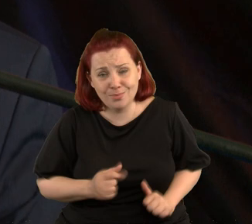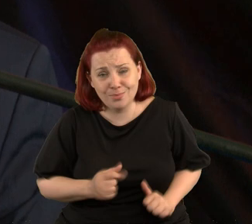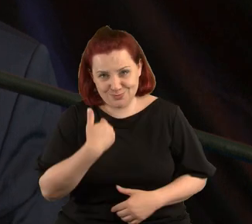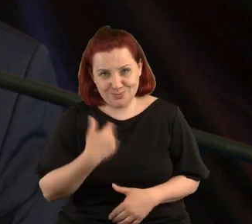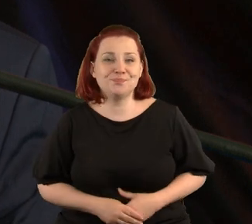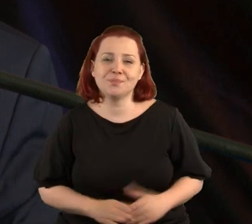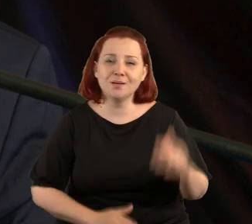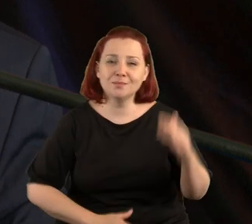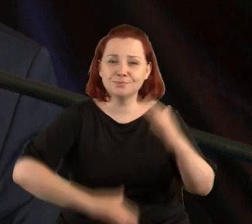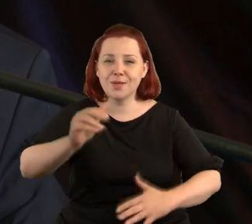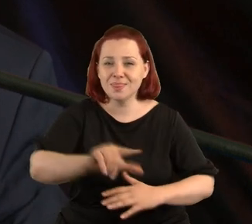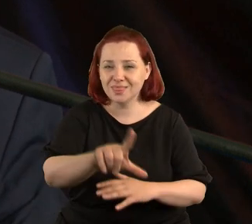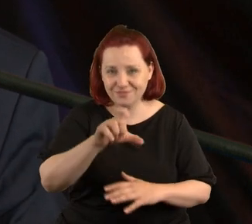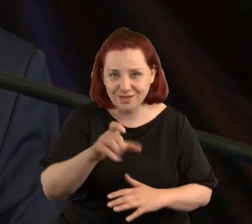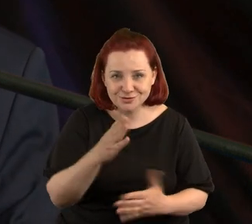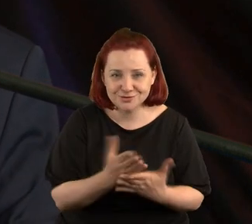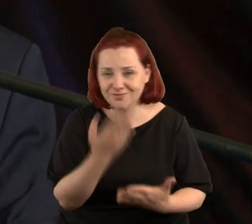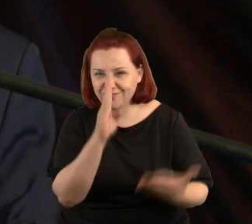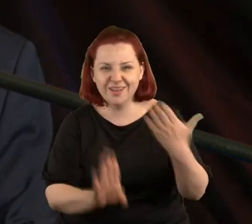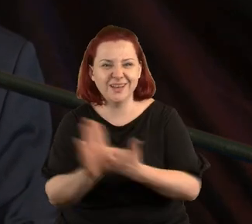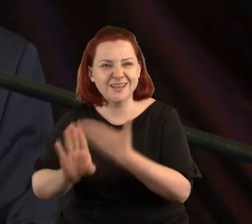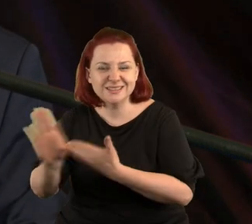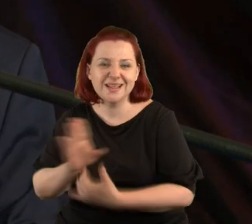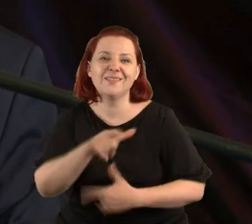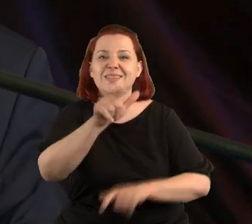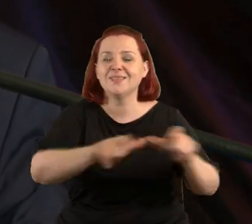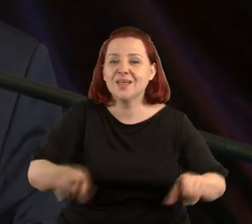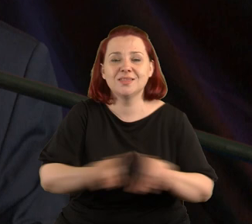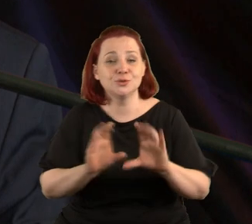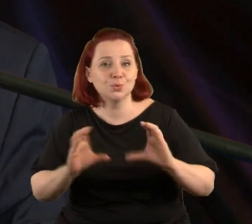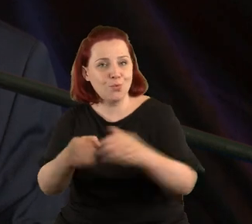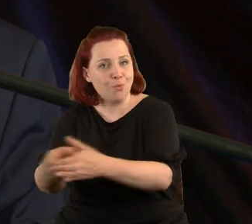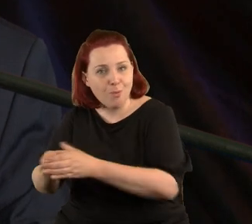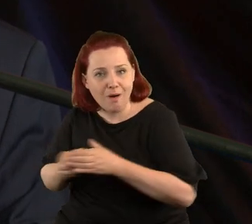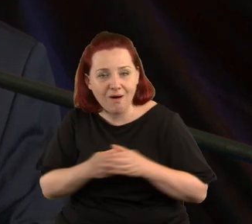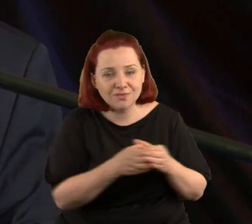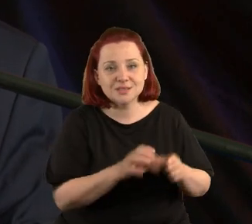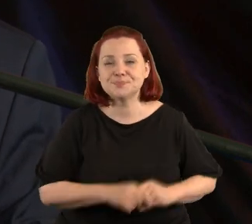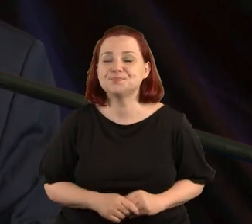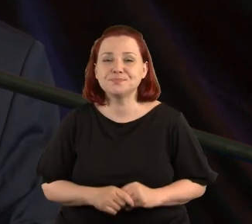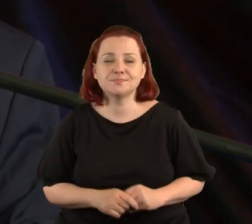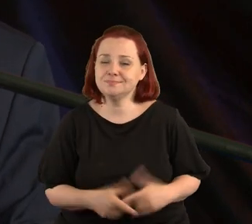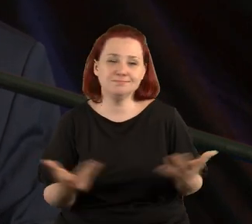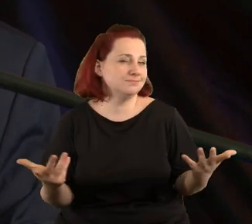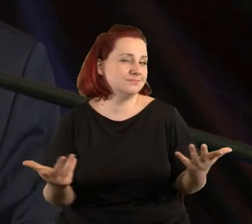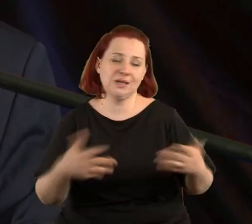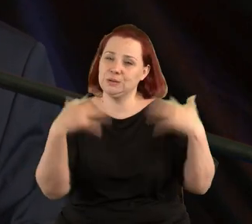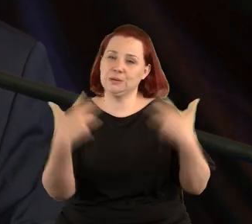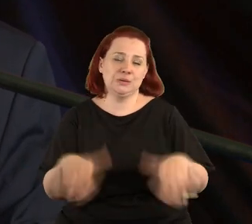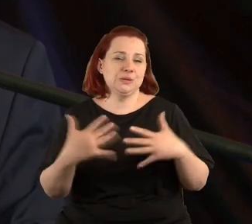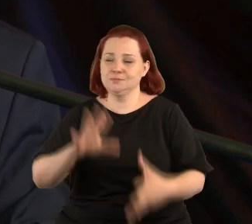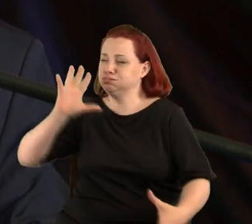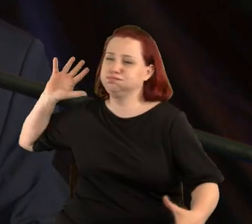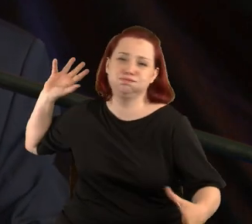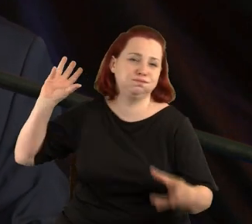Ponad 200, jak powiedziałem, wystaw indywidualnych i zbiorowych. To jest wielki dorobek,